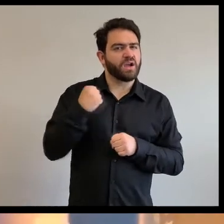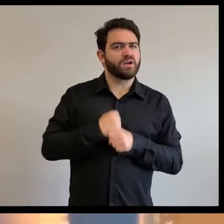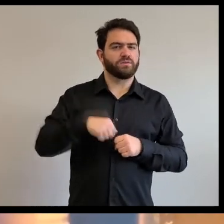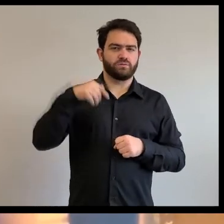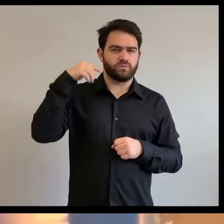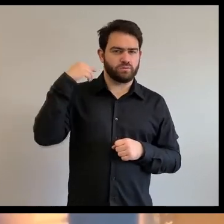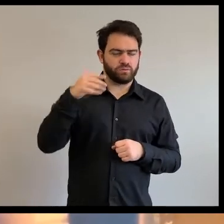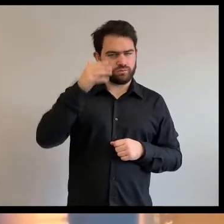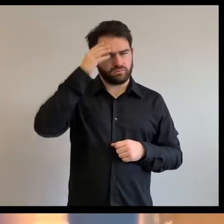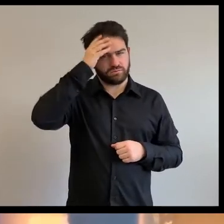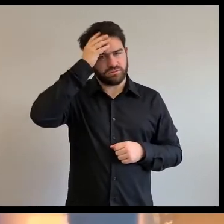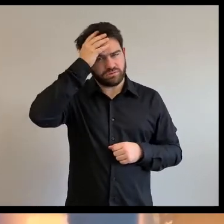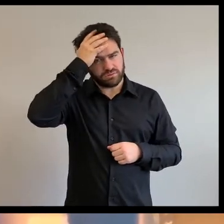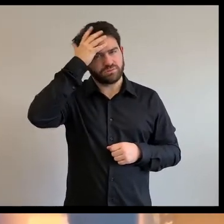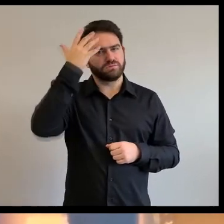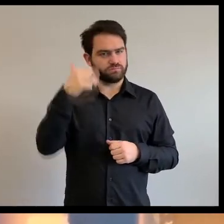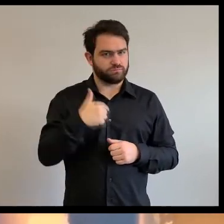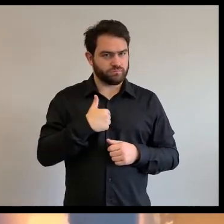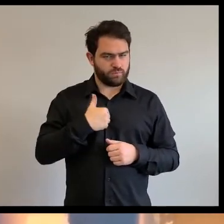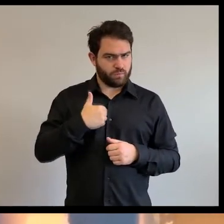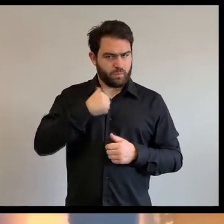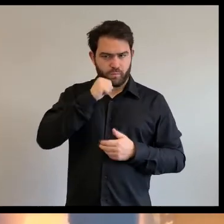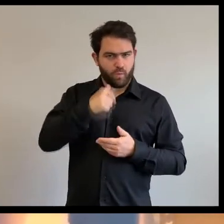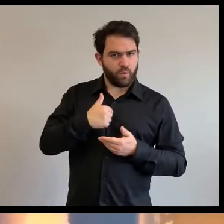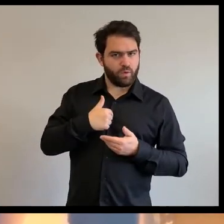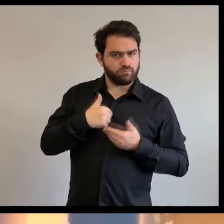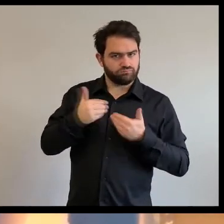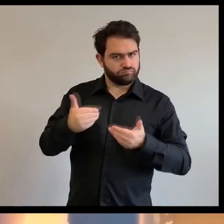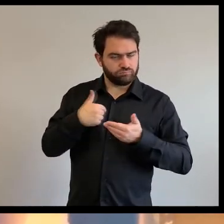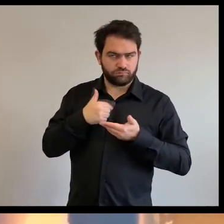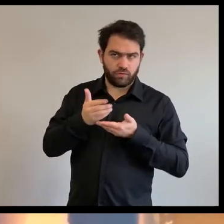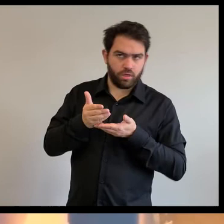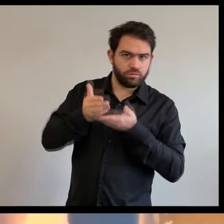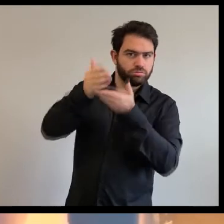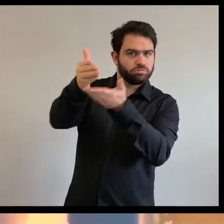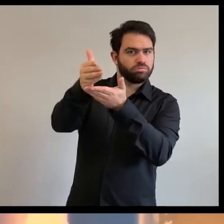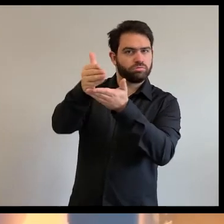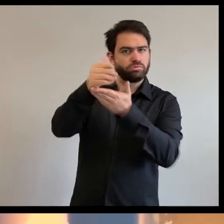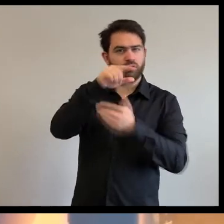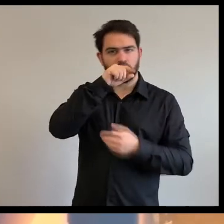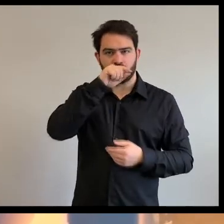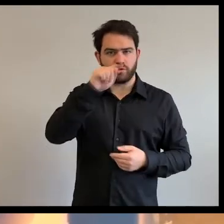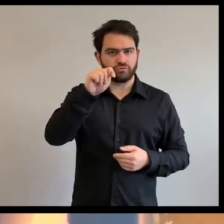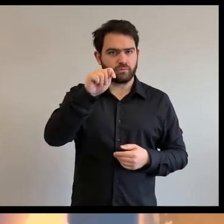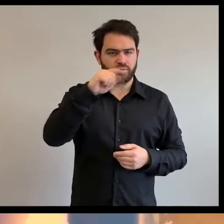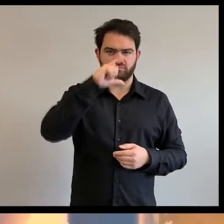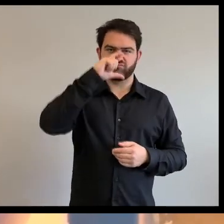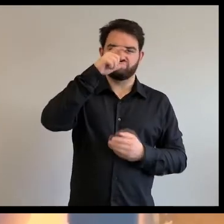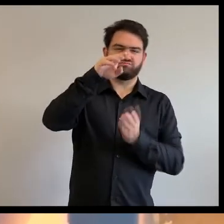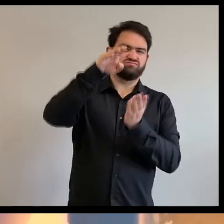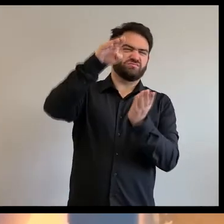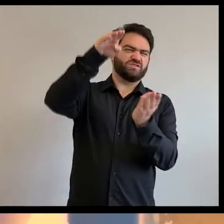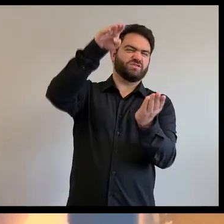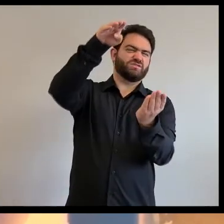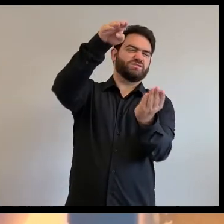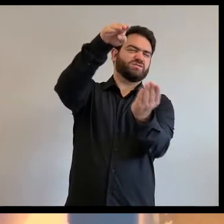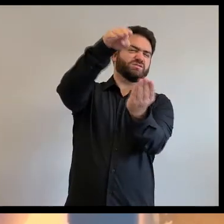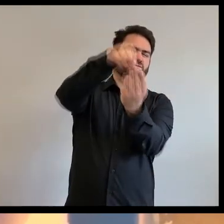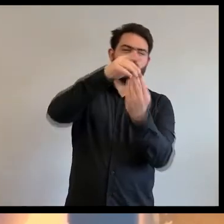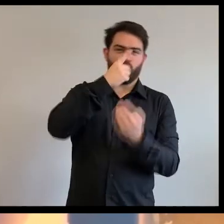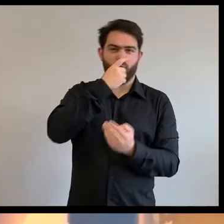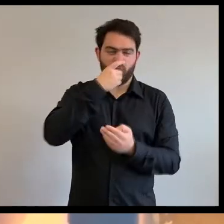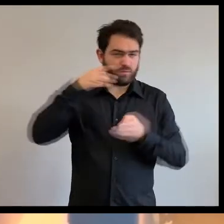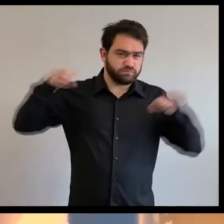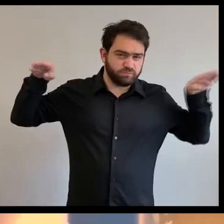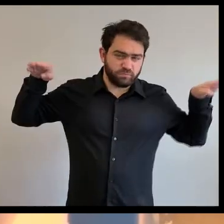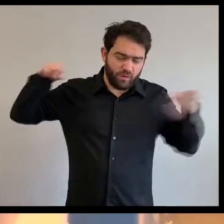mais comment colibri qui est si petit, il est si courageux, peut-être que moi aussi je peux faire ma part, et